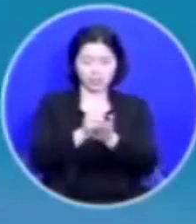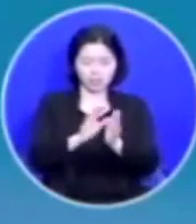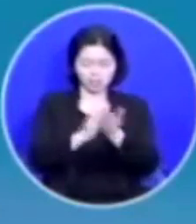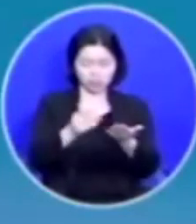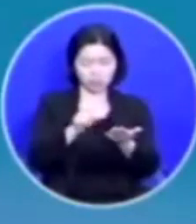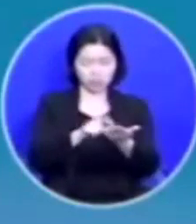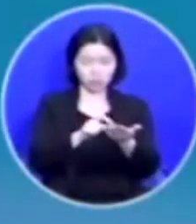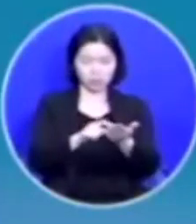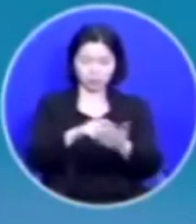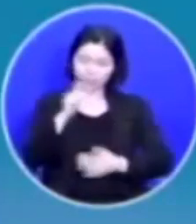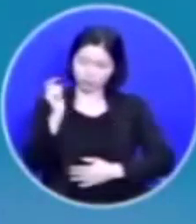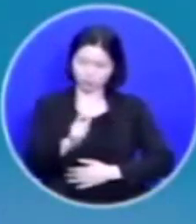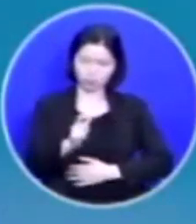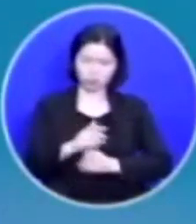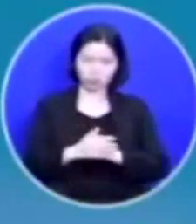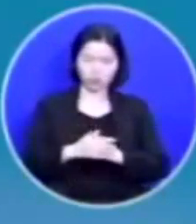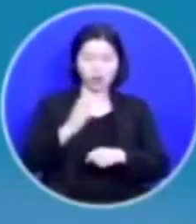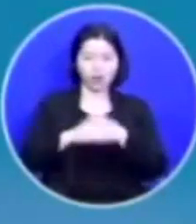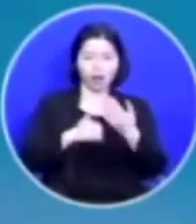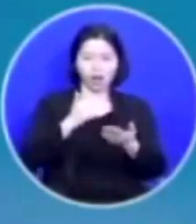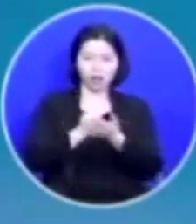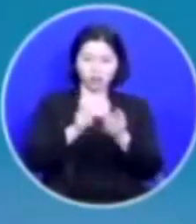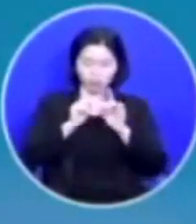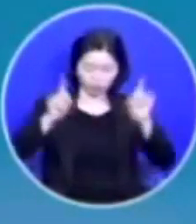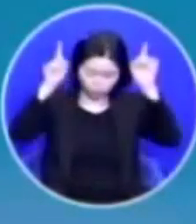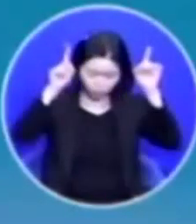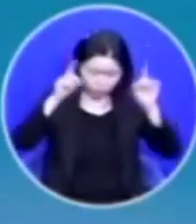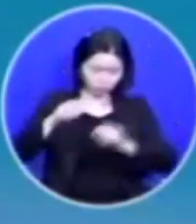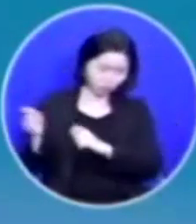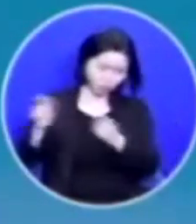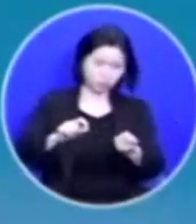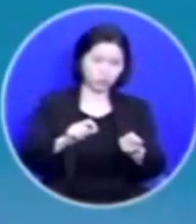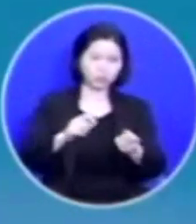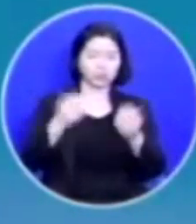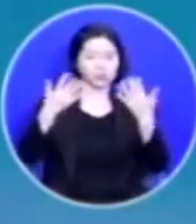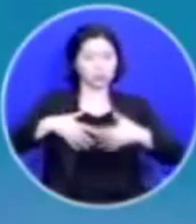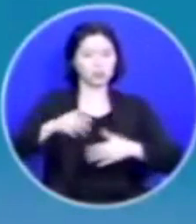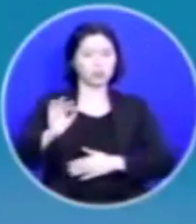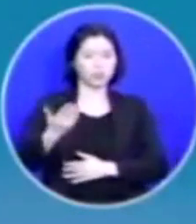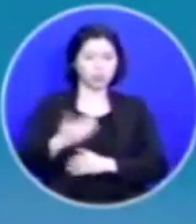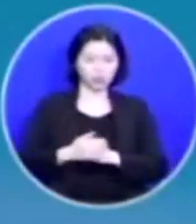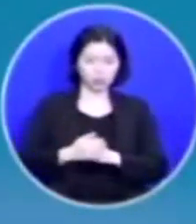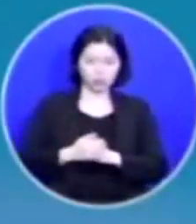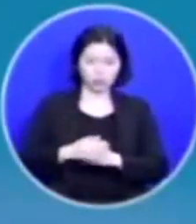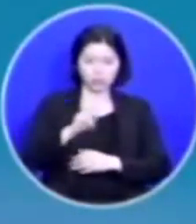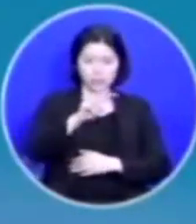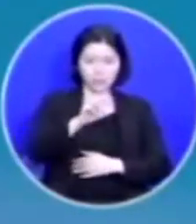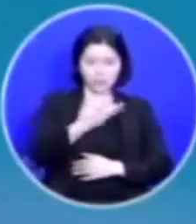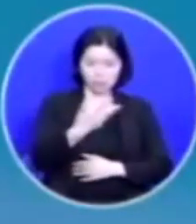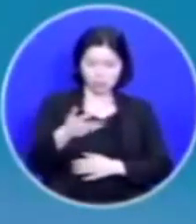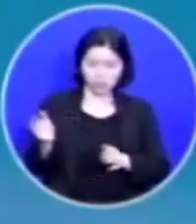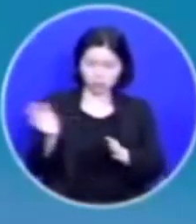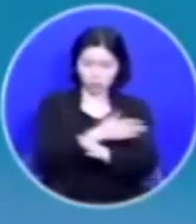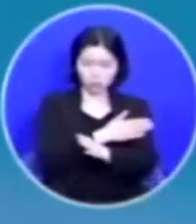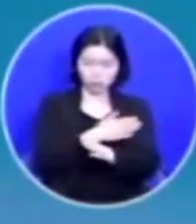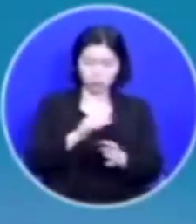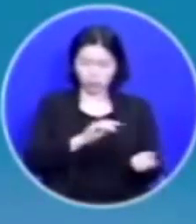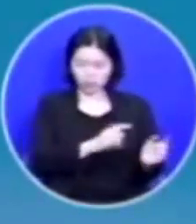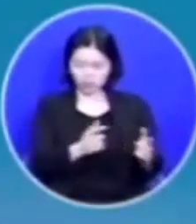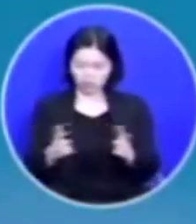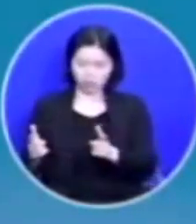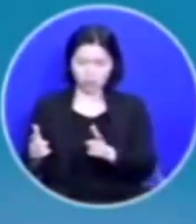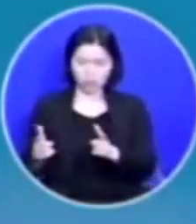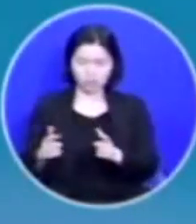그래서 하나님의 진노를 쏟아붓는 조건이 됩니다 28절부터 여러 가지 하나님이